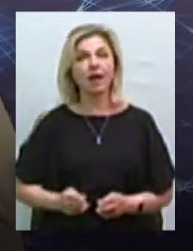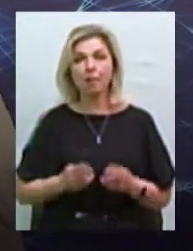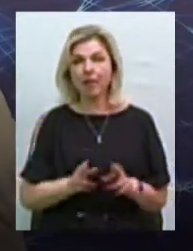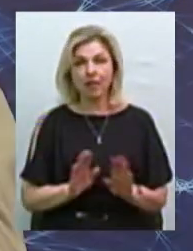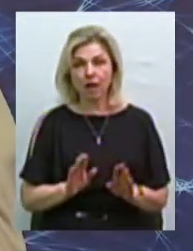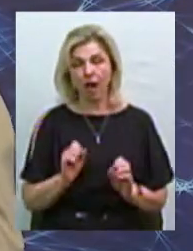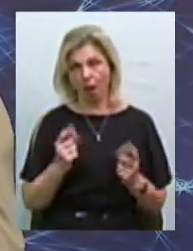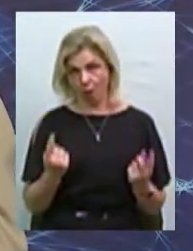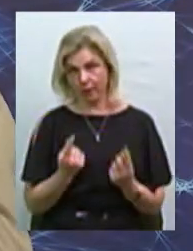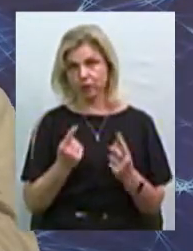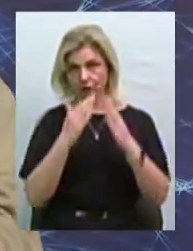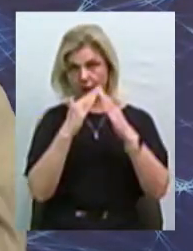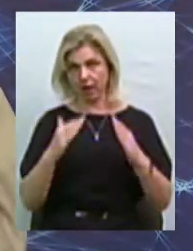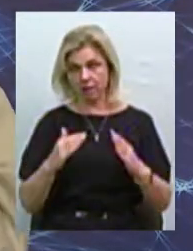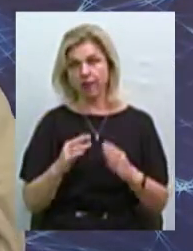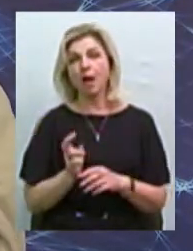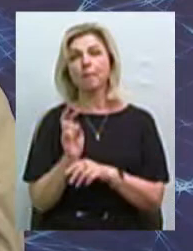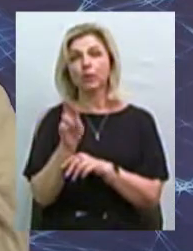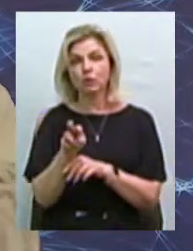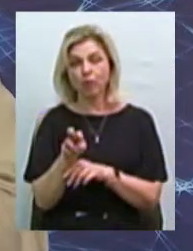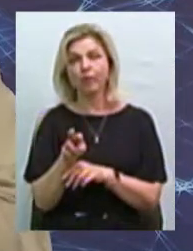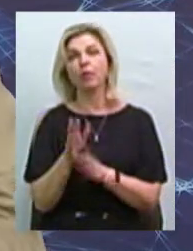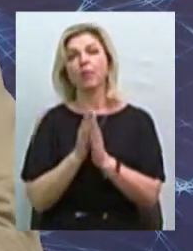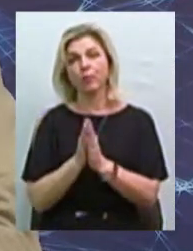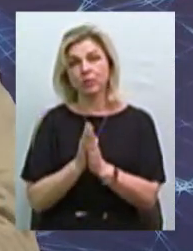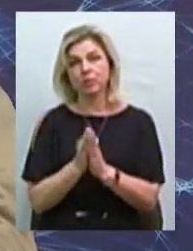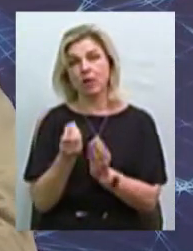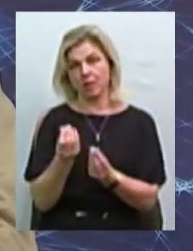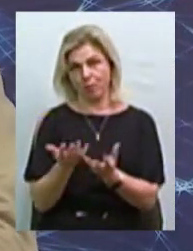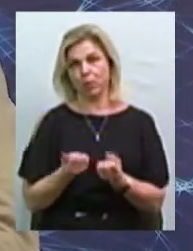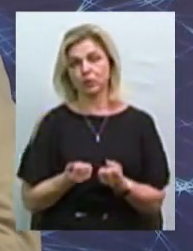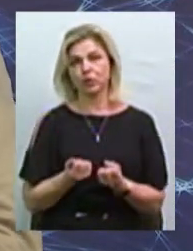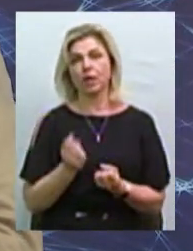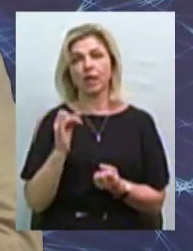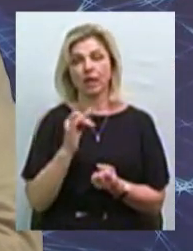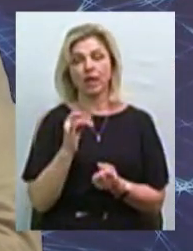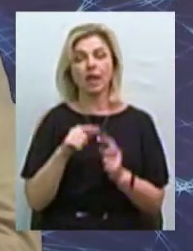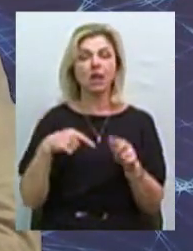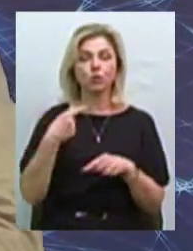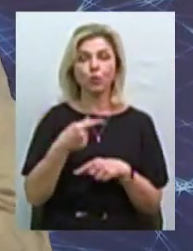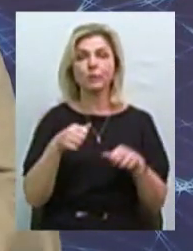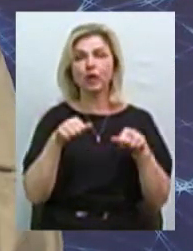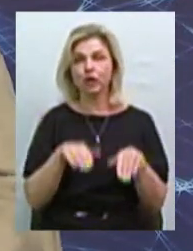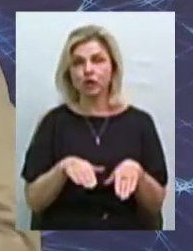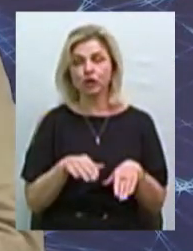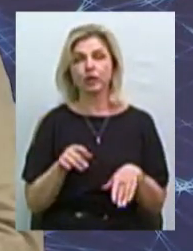звичайний. Пішов, покланявся, отримав гроші на наступне рішення, яке буде